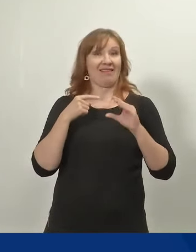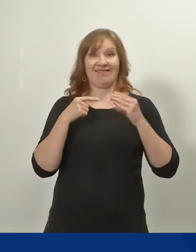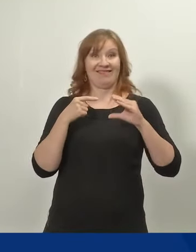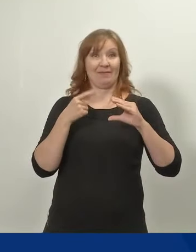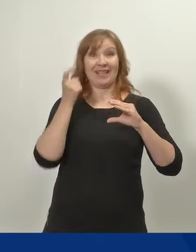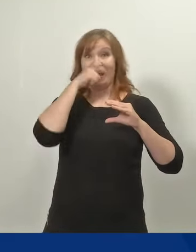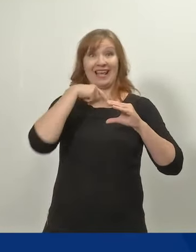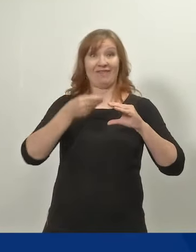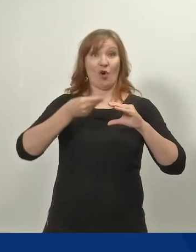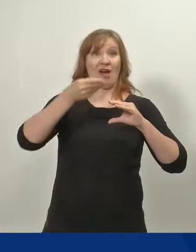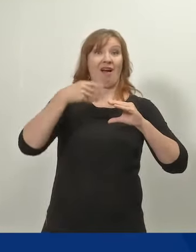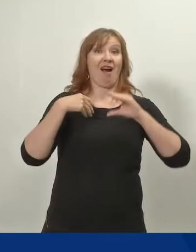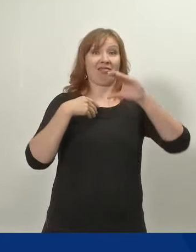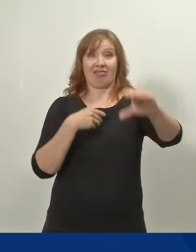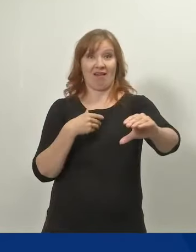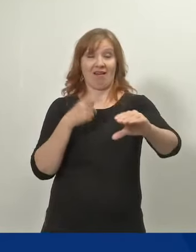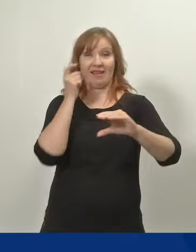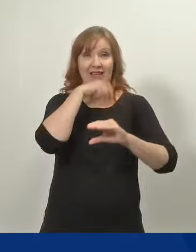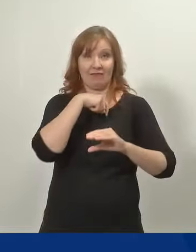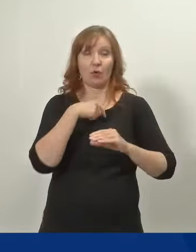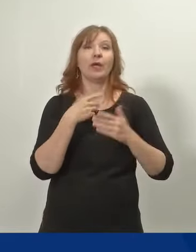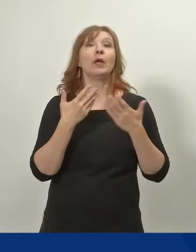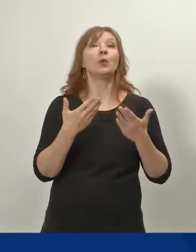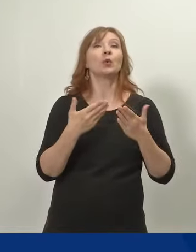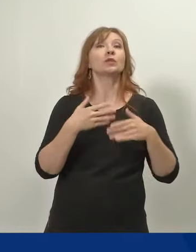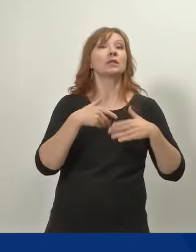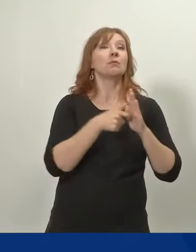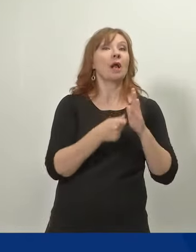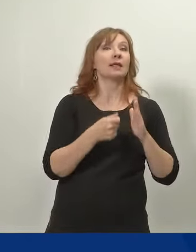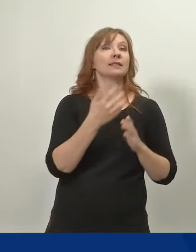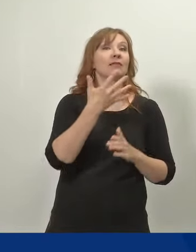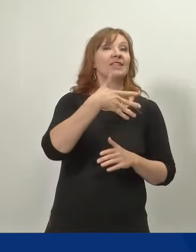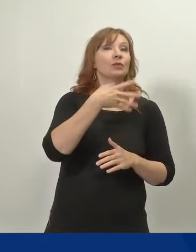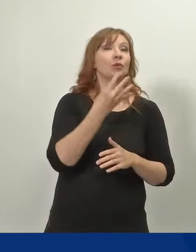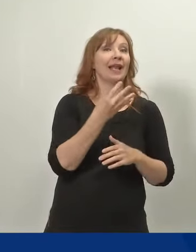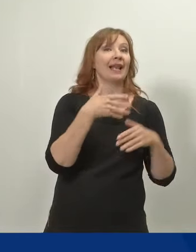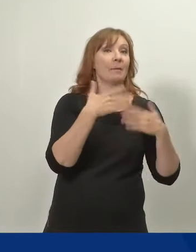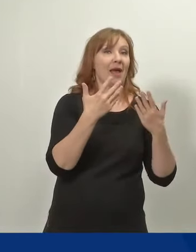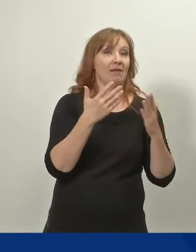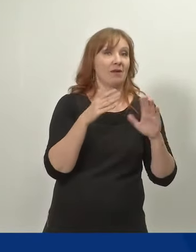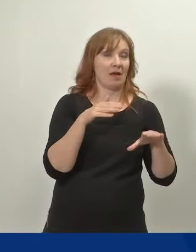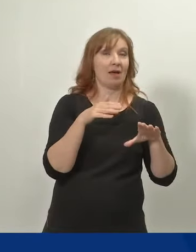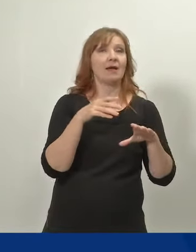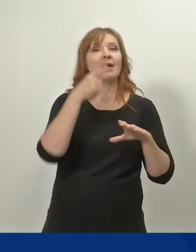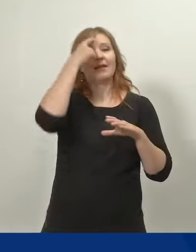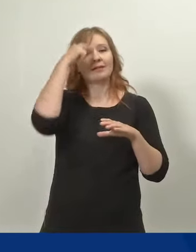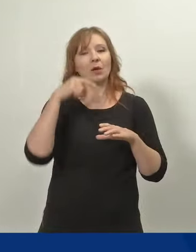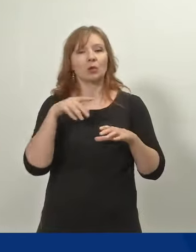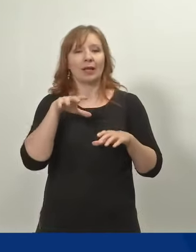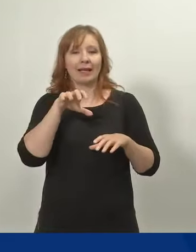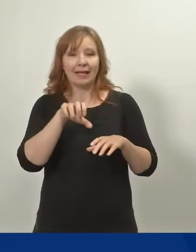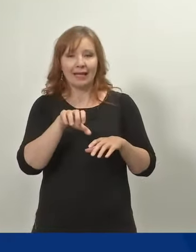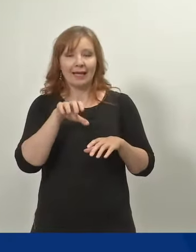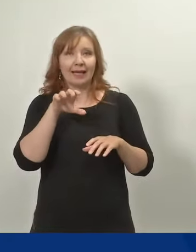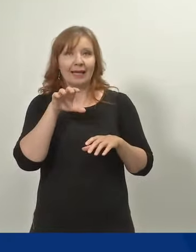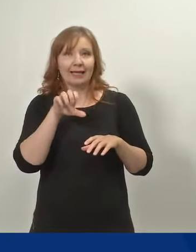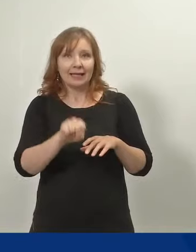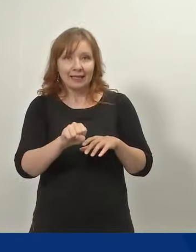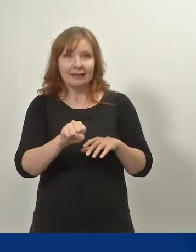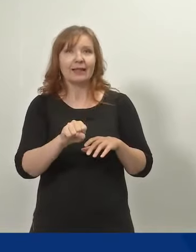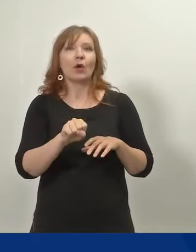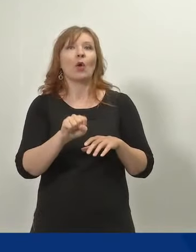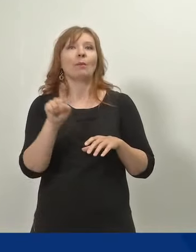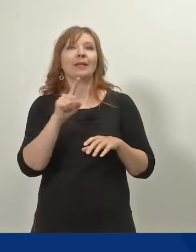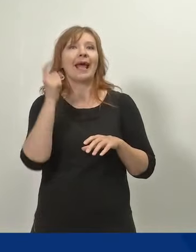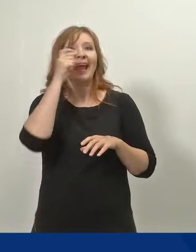nykyisessä mallissa on 54 päivää, eli ne luovuttamattomat kiintiöt kuitenkin lähes tuplaantuvat. Eli se on